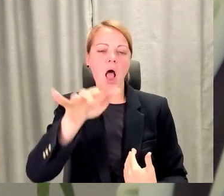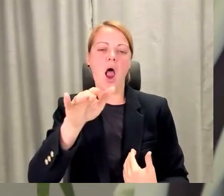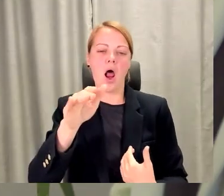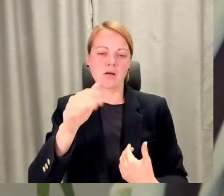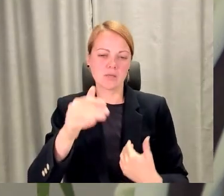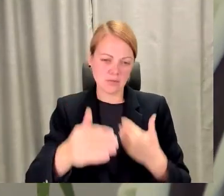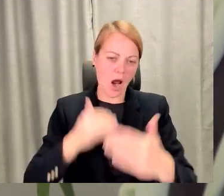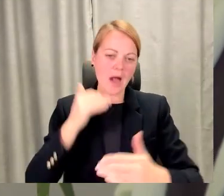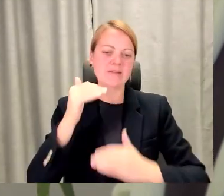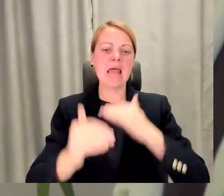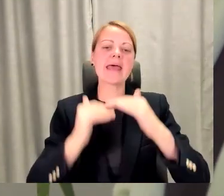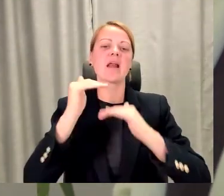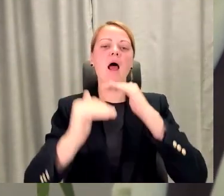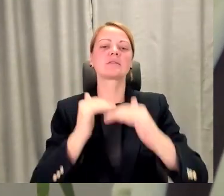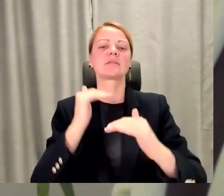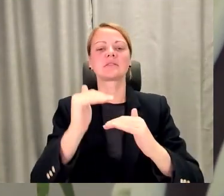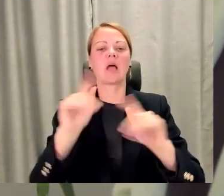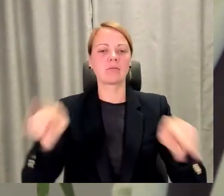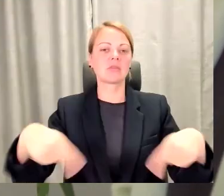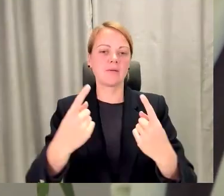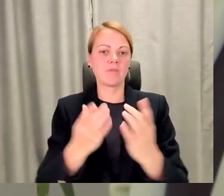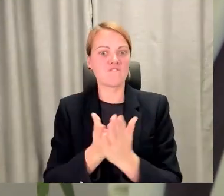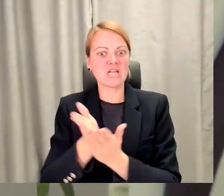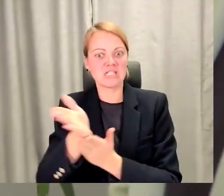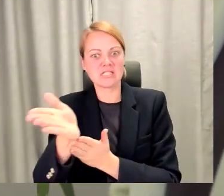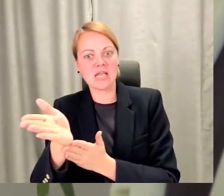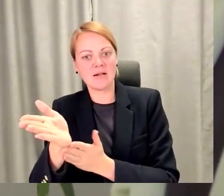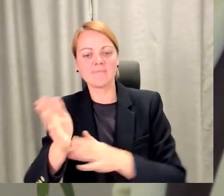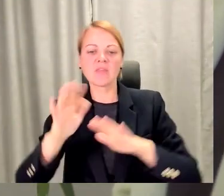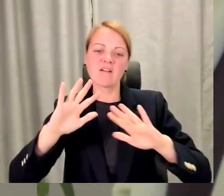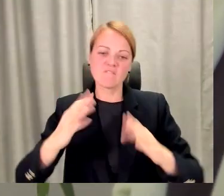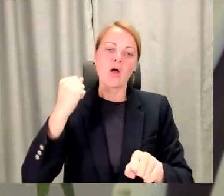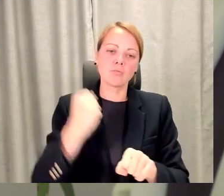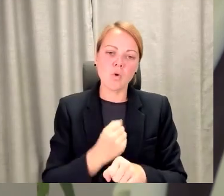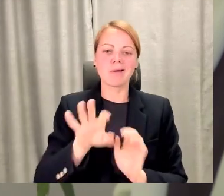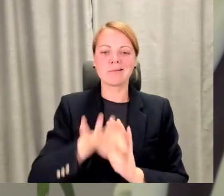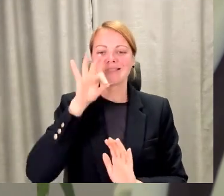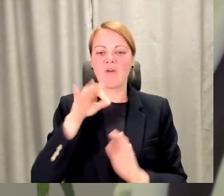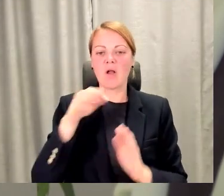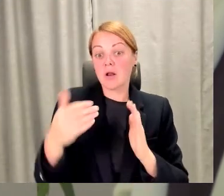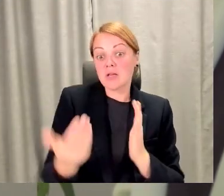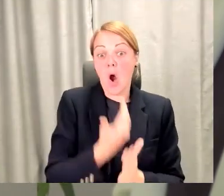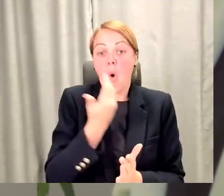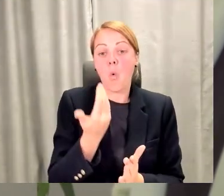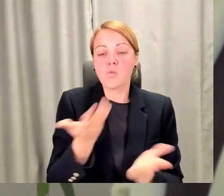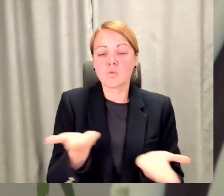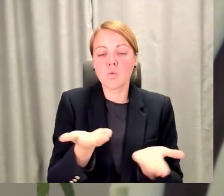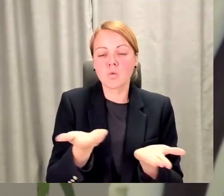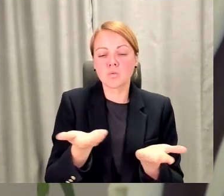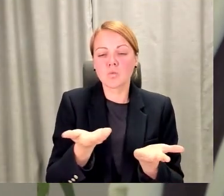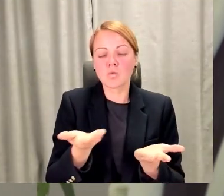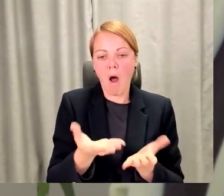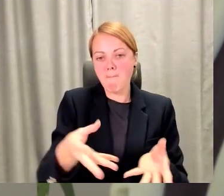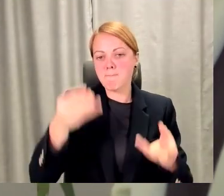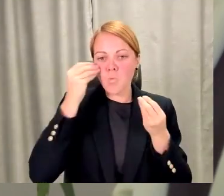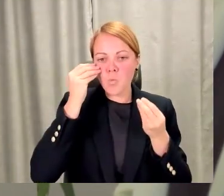šajā tev ir zienā, vai viņš tomēr izvēlas izvēlēties kaut ko jaunu un apgūt. Tas jau ir tas jautājums viņam